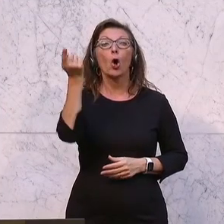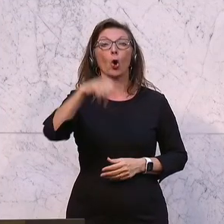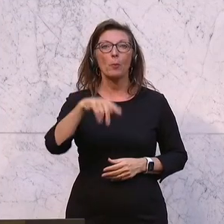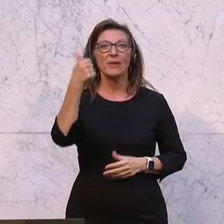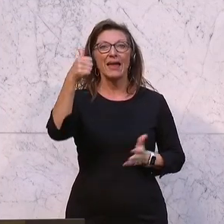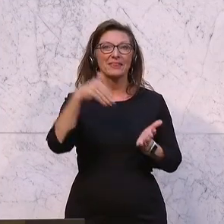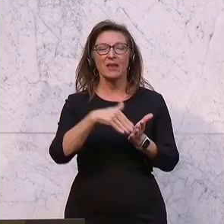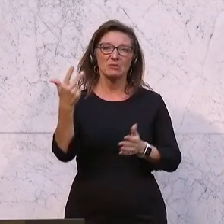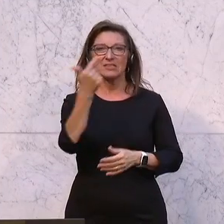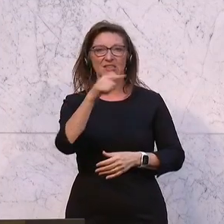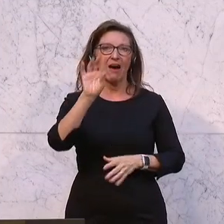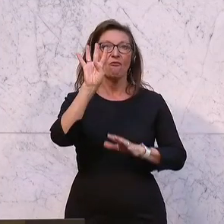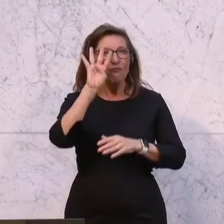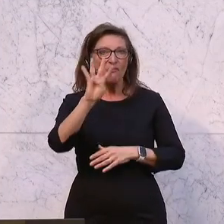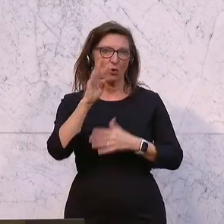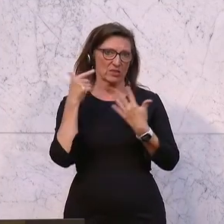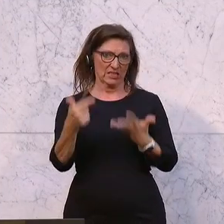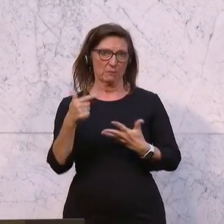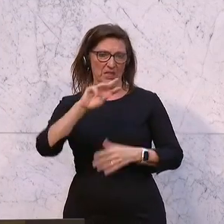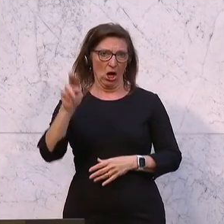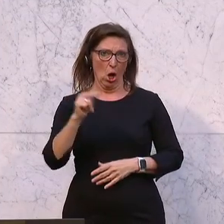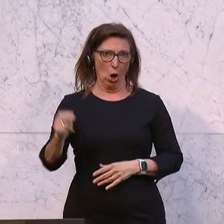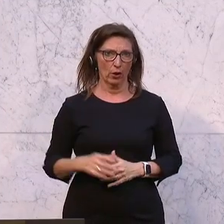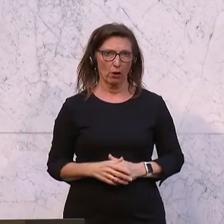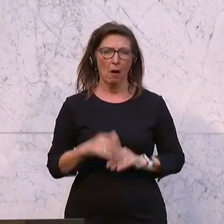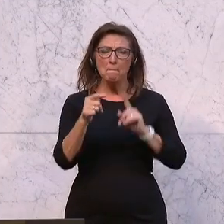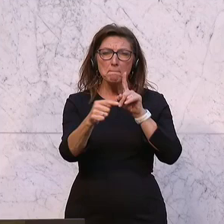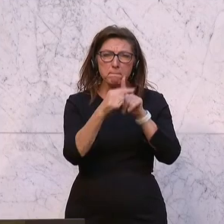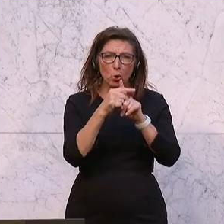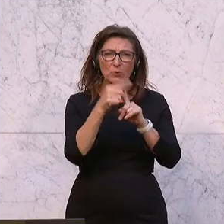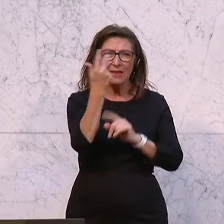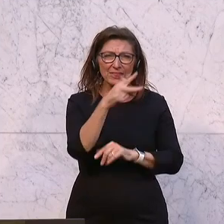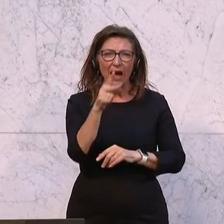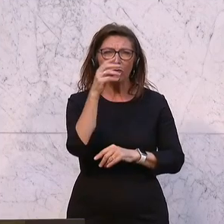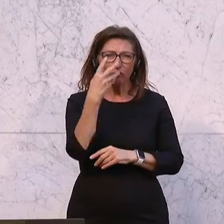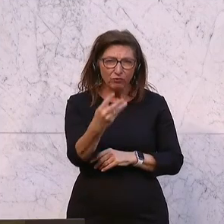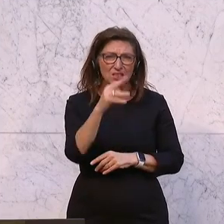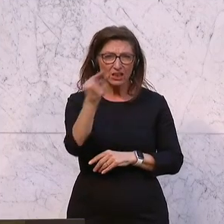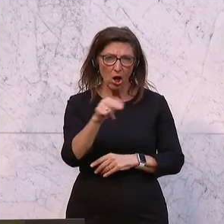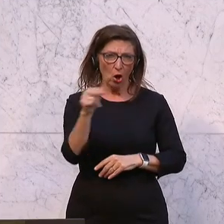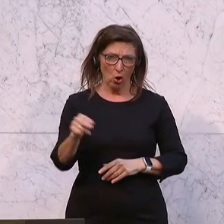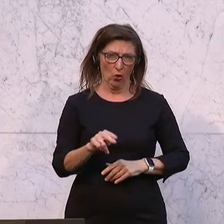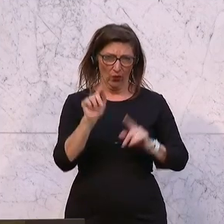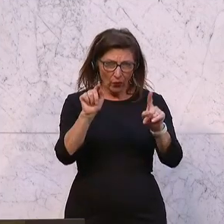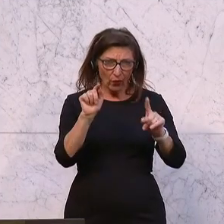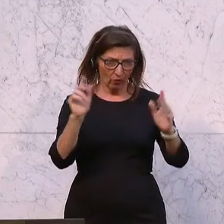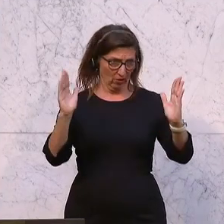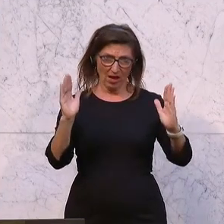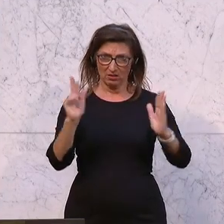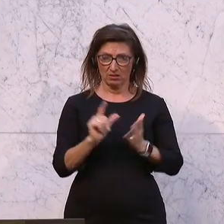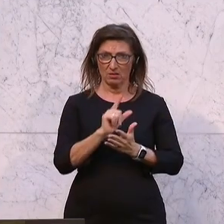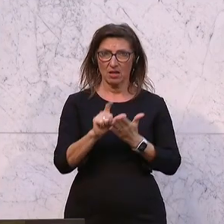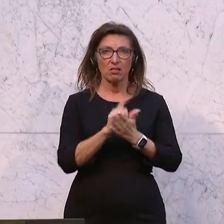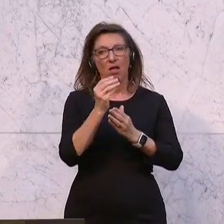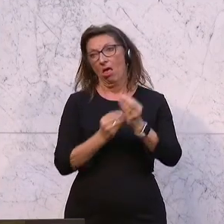.274 Euro. Das ist ein Plus von 340 Euro in dieser Zeit. Das ist eine